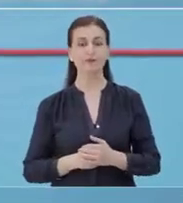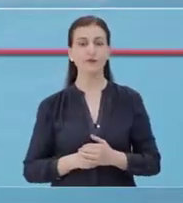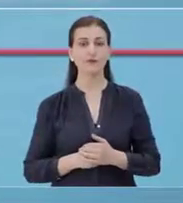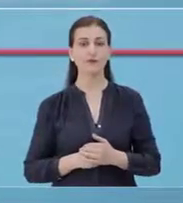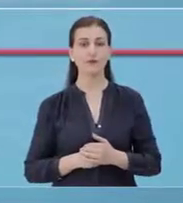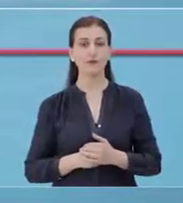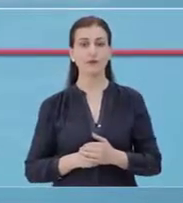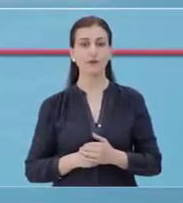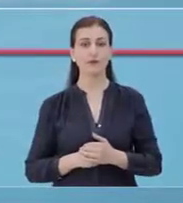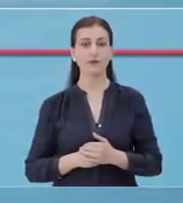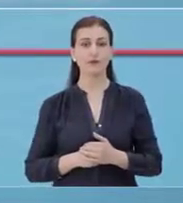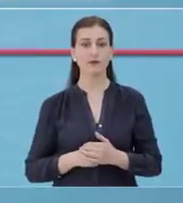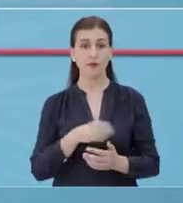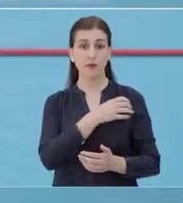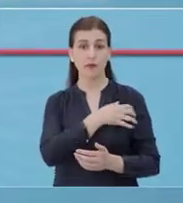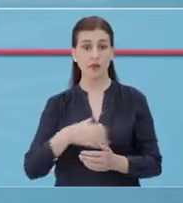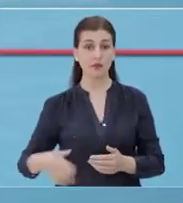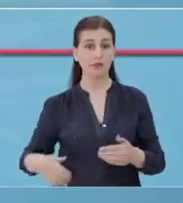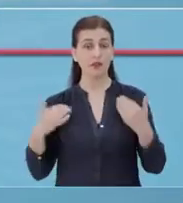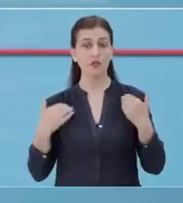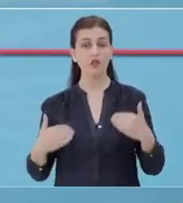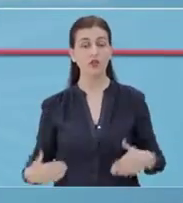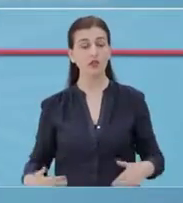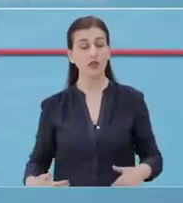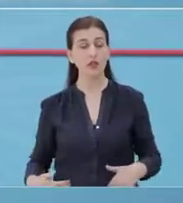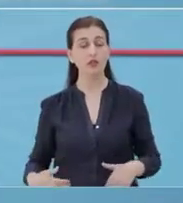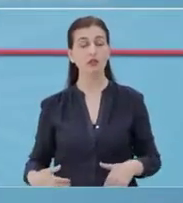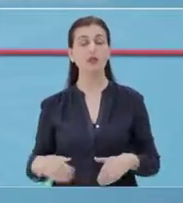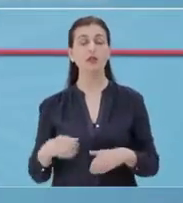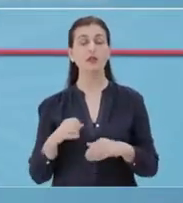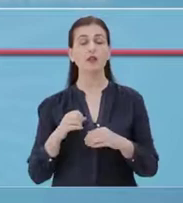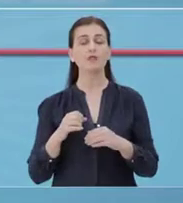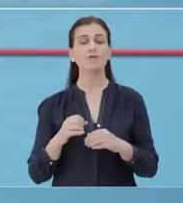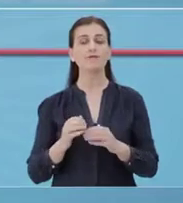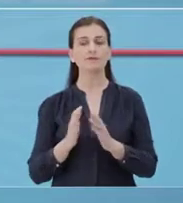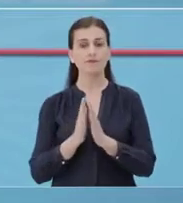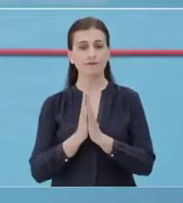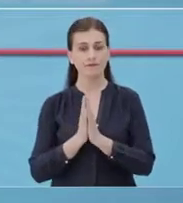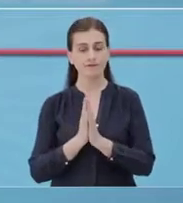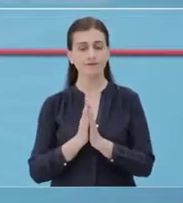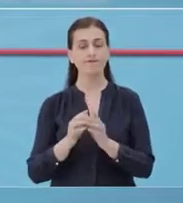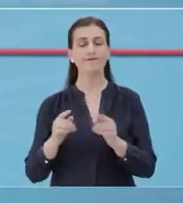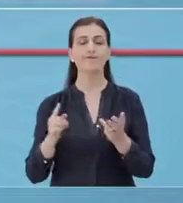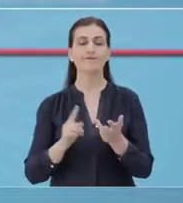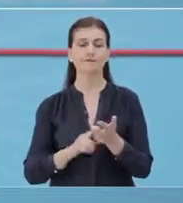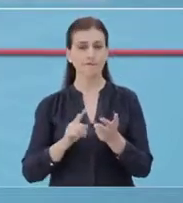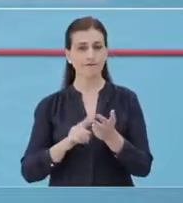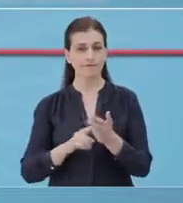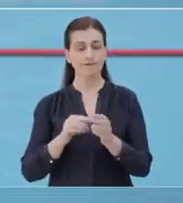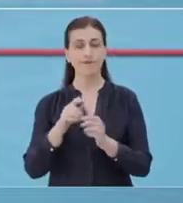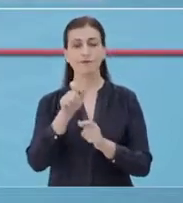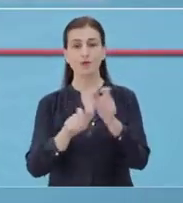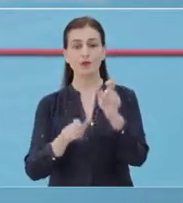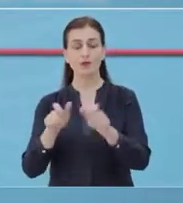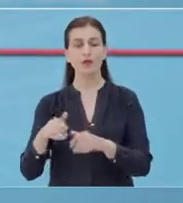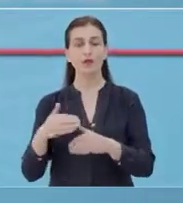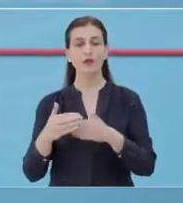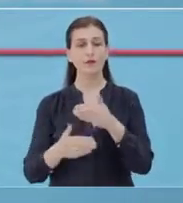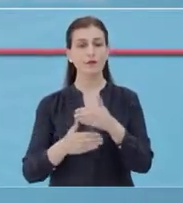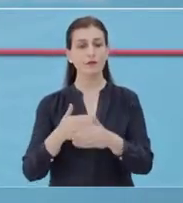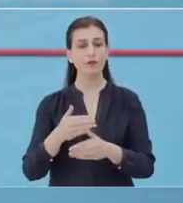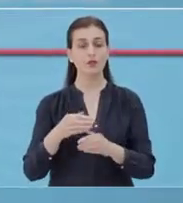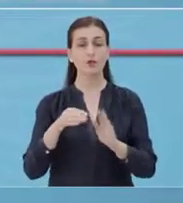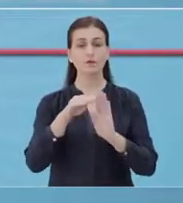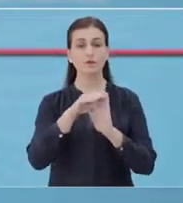që ishte një ditë më parë. Ministre Shëndesiz e Mbrotje Sociale ju kërkon me ngunë qytetarve të